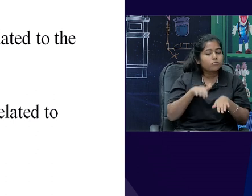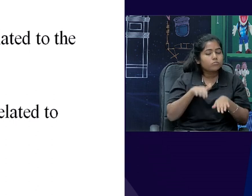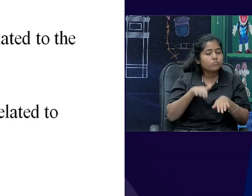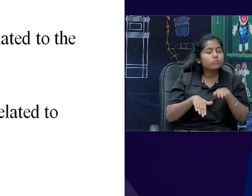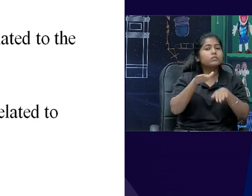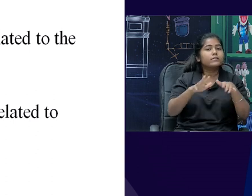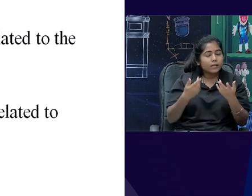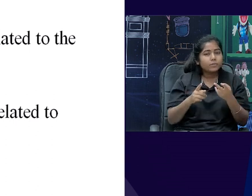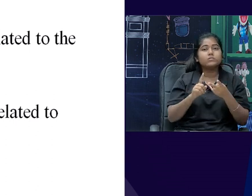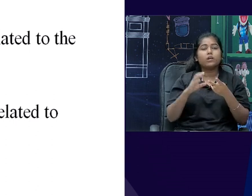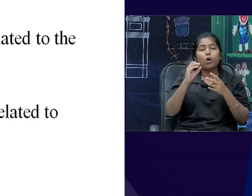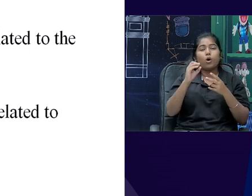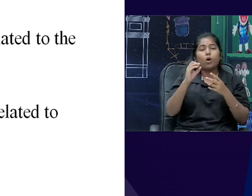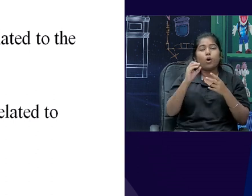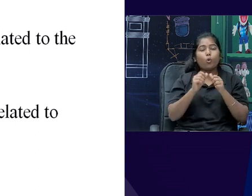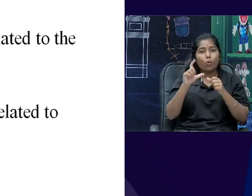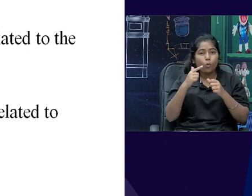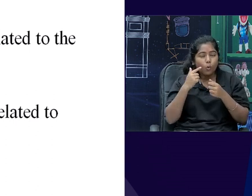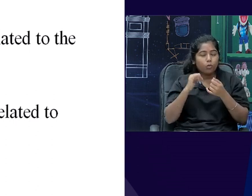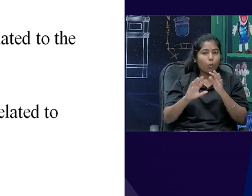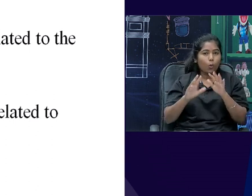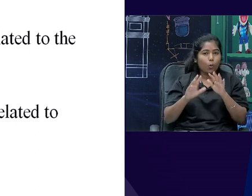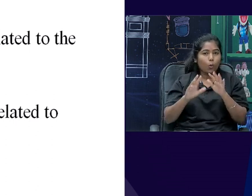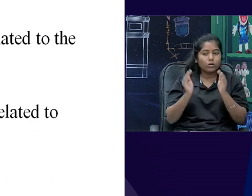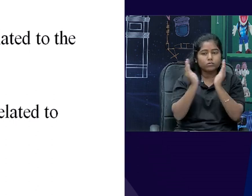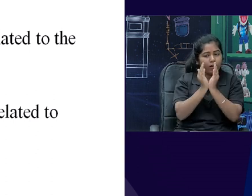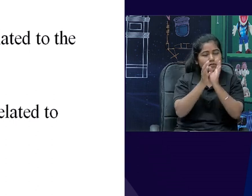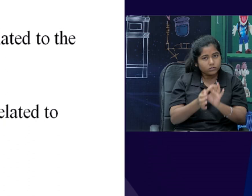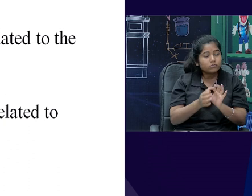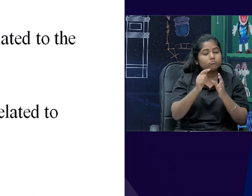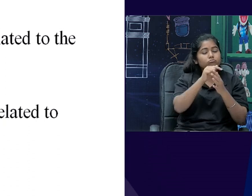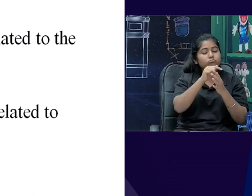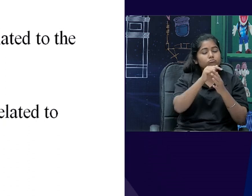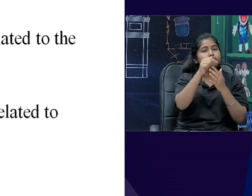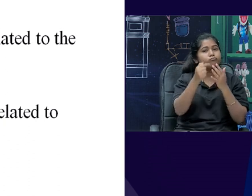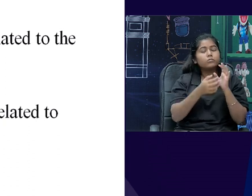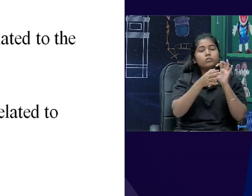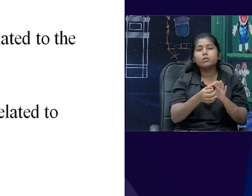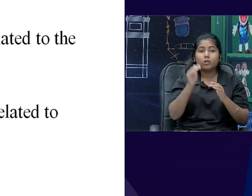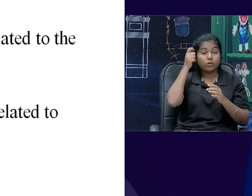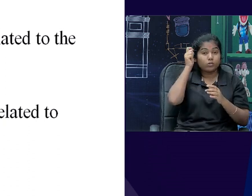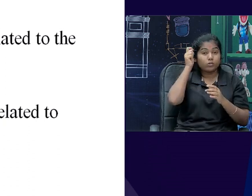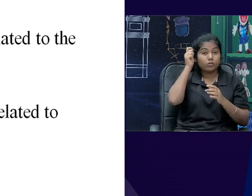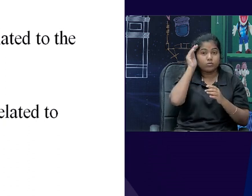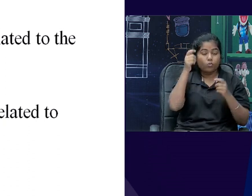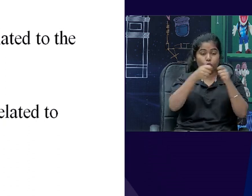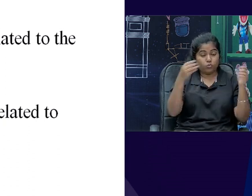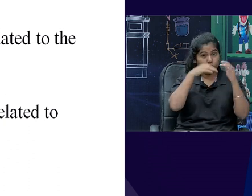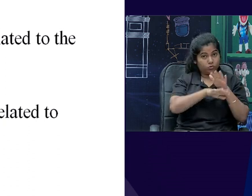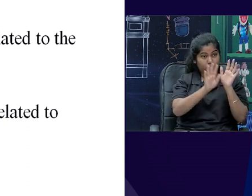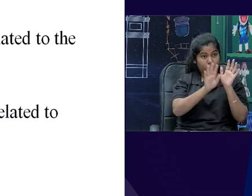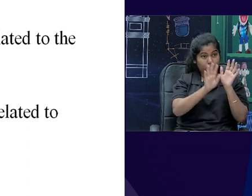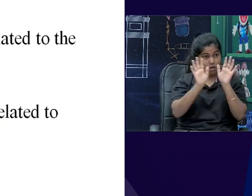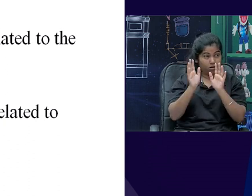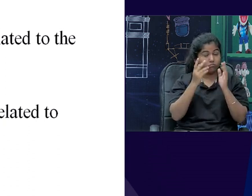metals minerals के एरिया में life insurance के एरिया में बहुत newspaper articles आते हैं तो हम एक collage